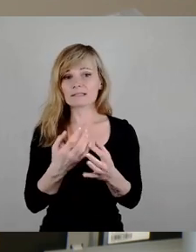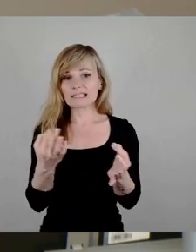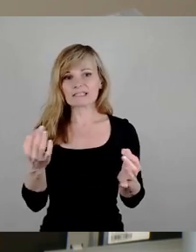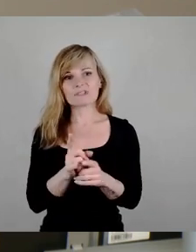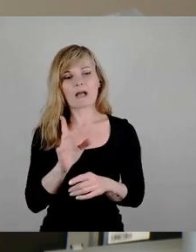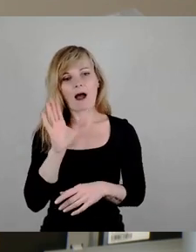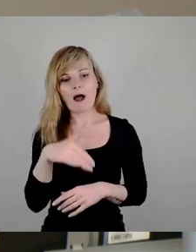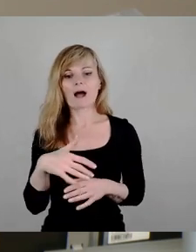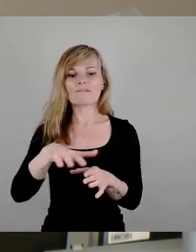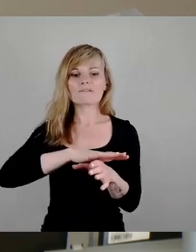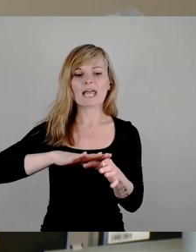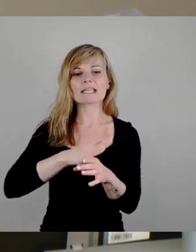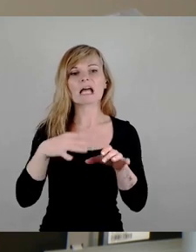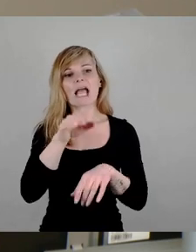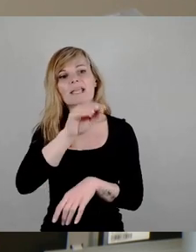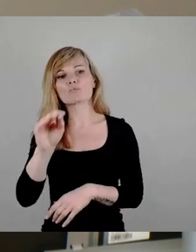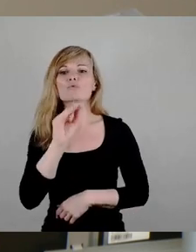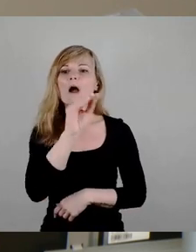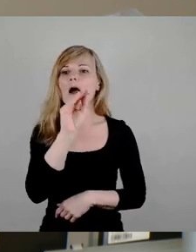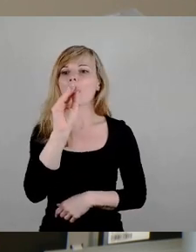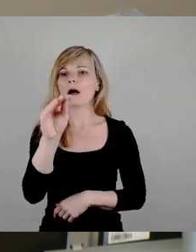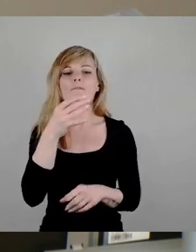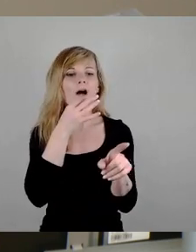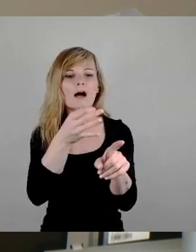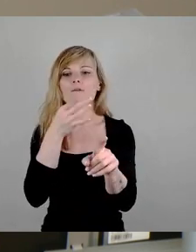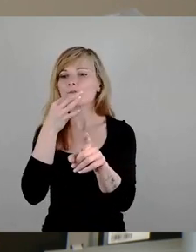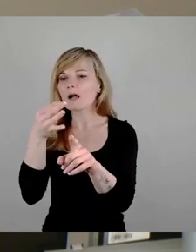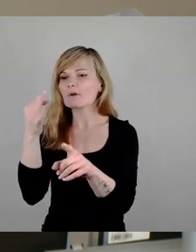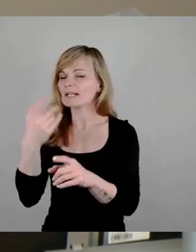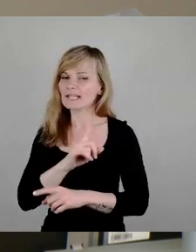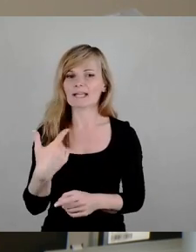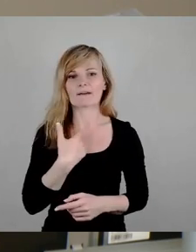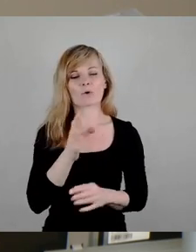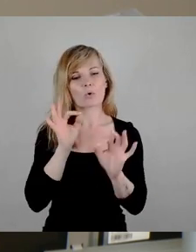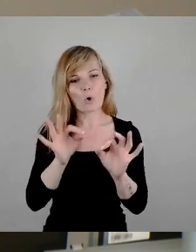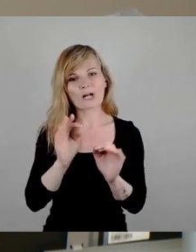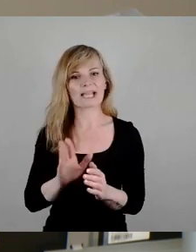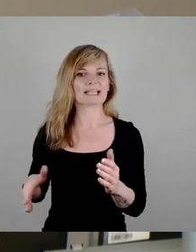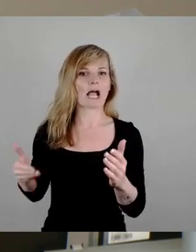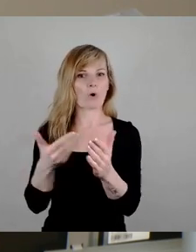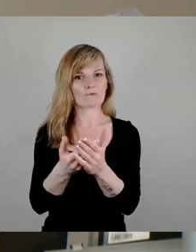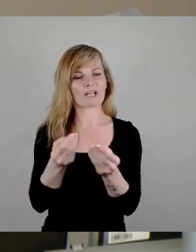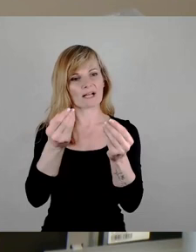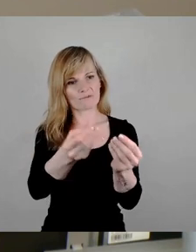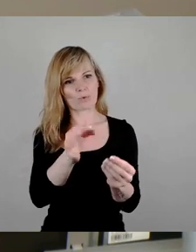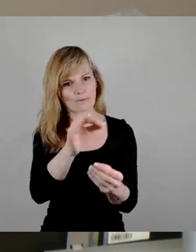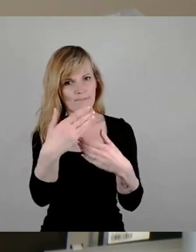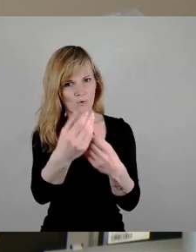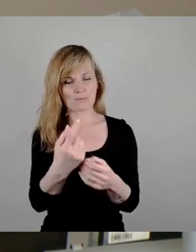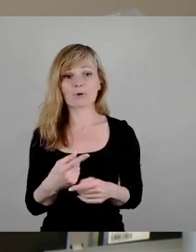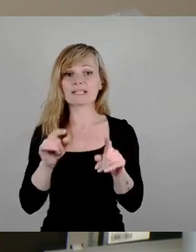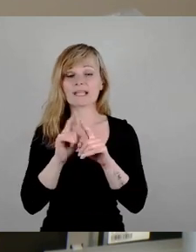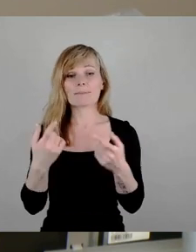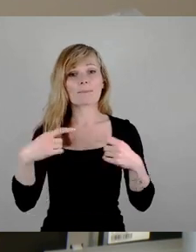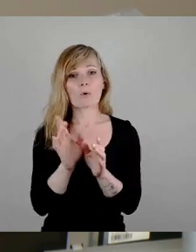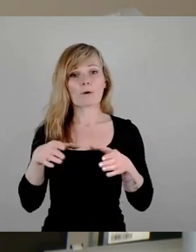Flächeneigentümer anzusprechen. Wir würden eben hiermit einen konkreten Auftrag auch geben. Und zum Thema Baugemeinschaften. Ja, natürlich ist es gut, dass es da endlich